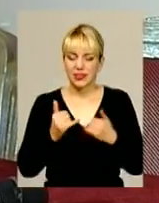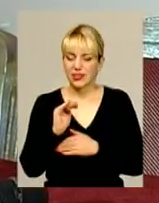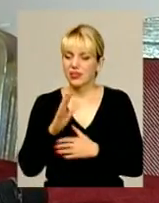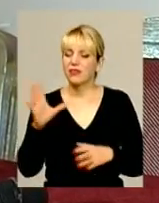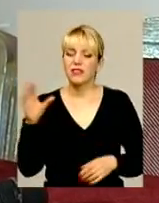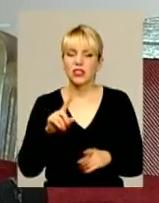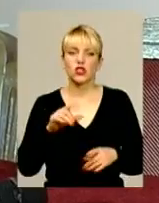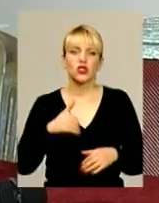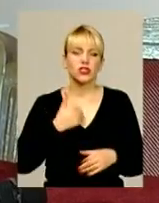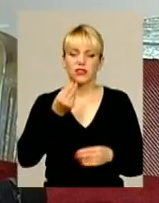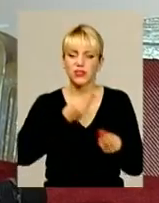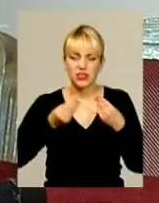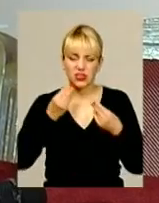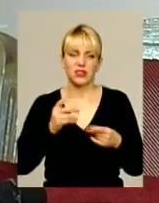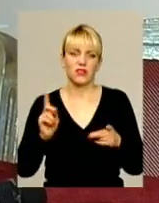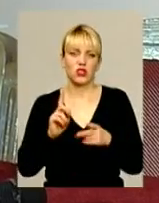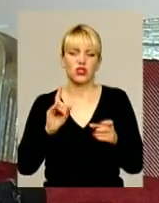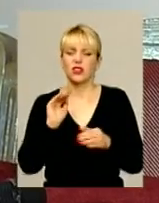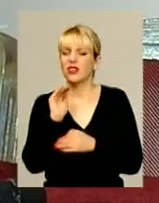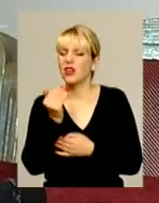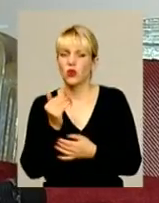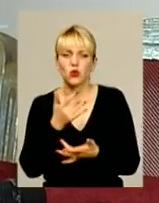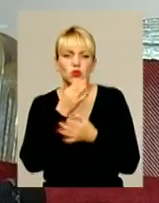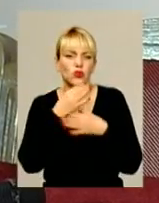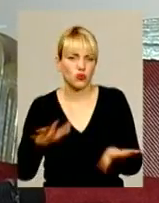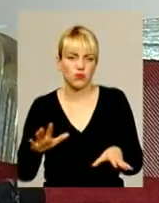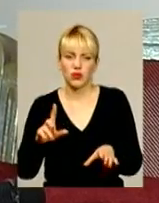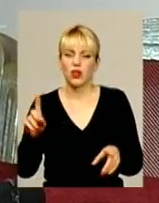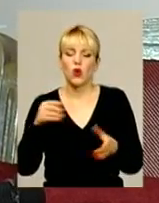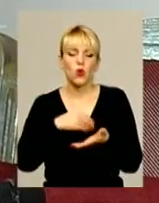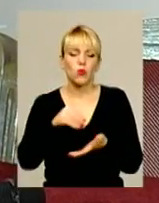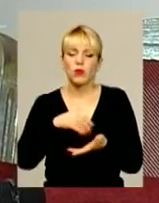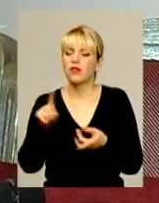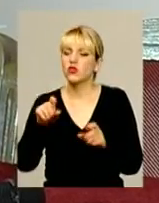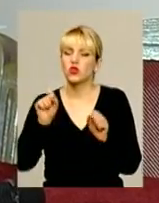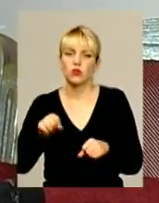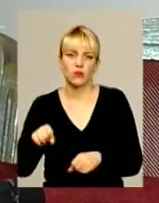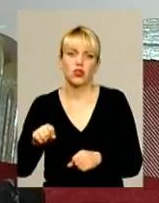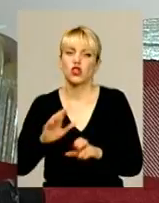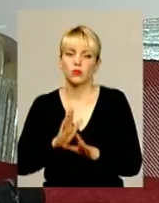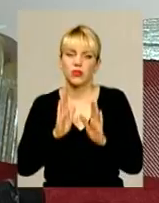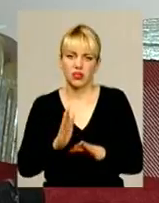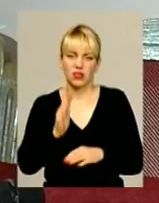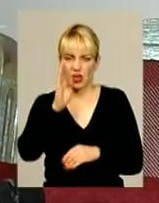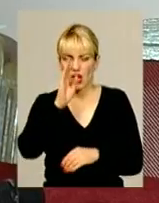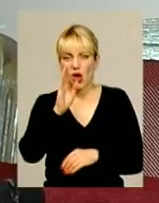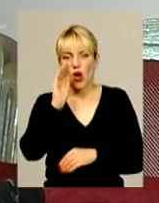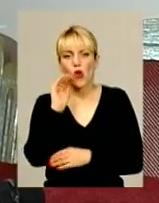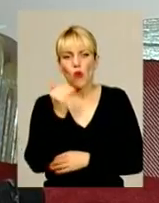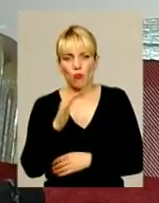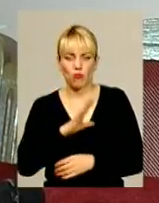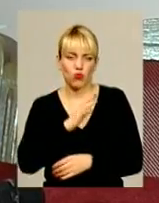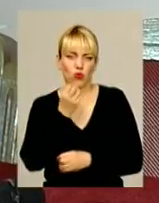все, що хотів, їв. І грушки любив. Купляли все, що могли. Все, щоб тільки йому було добре. І день